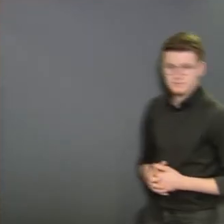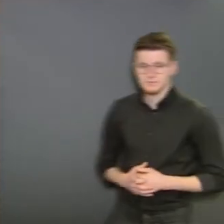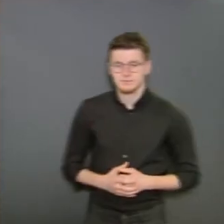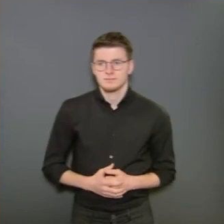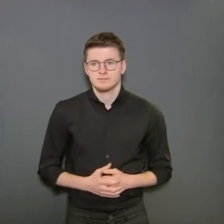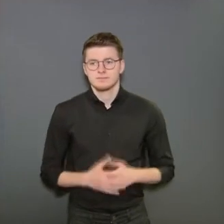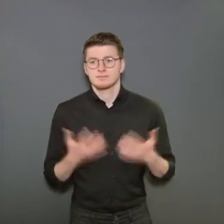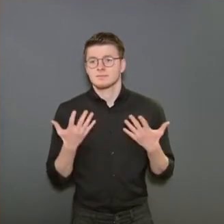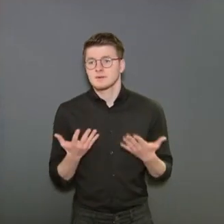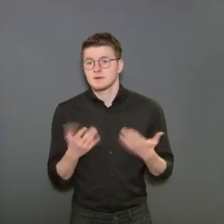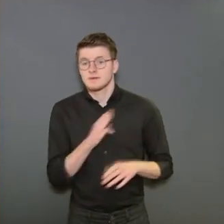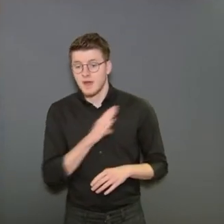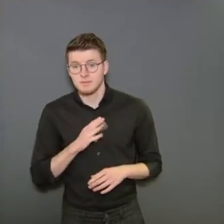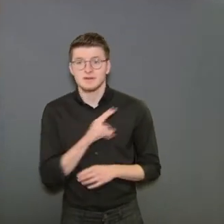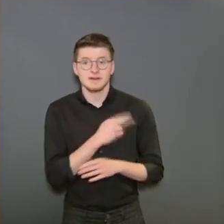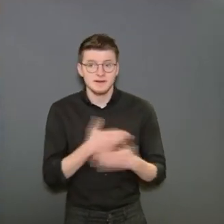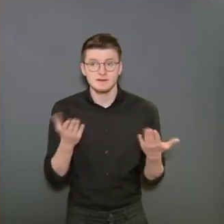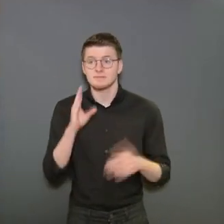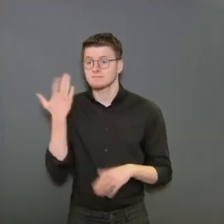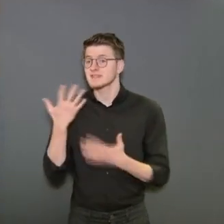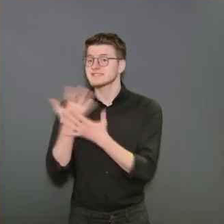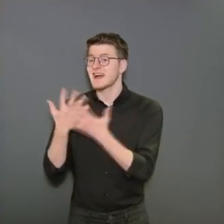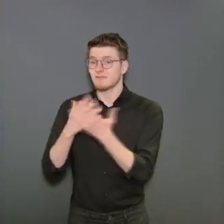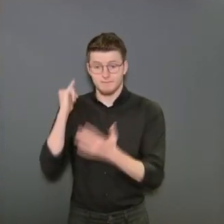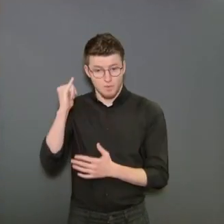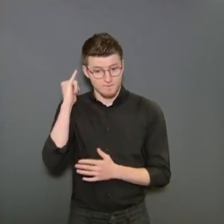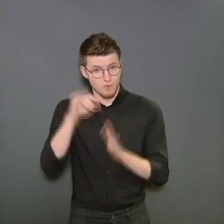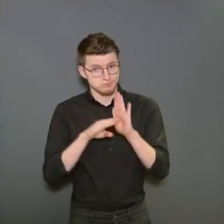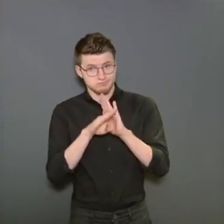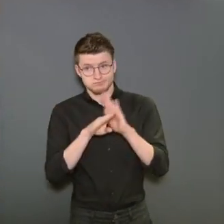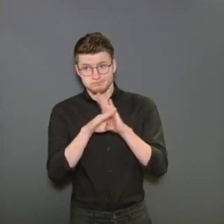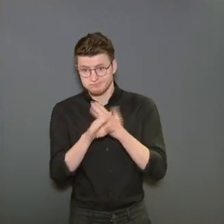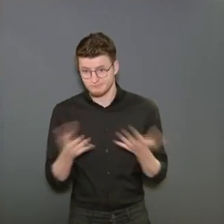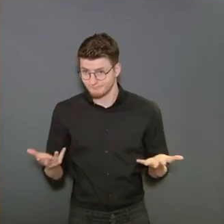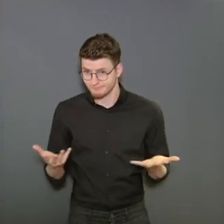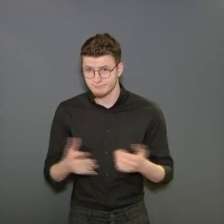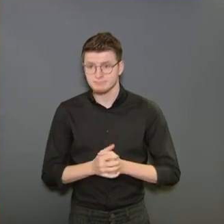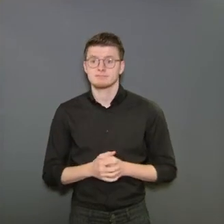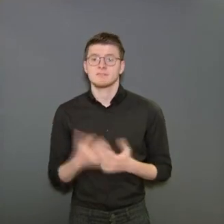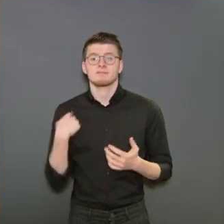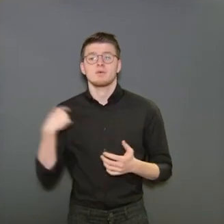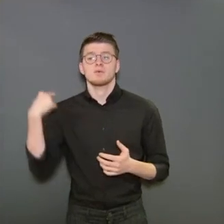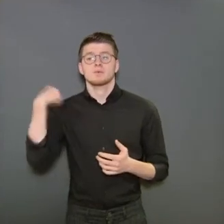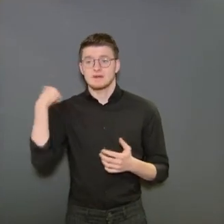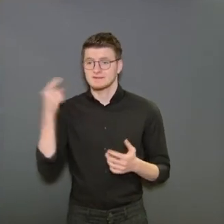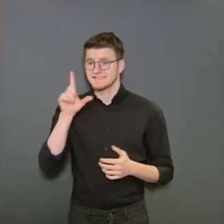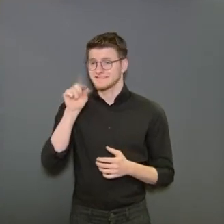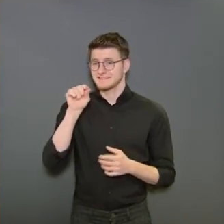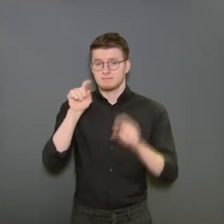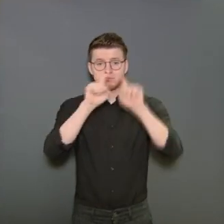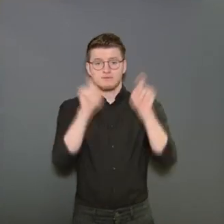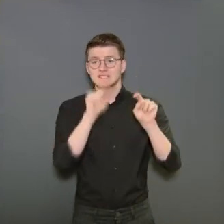poursuivent, et comme nous vous l'avions dit la semaine dernière, 7 des 10 provinces étaient